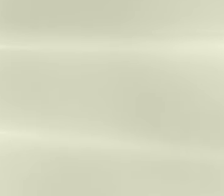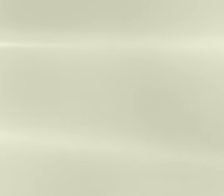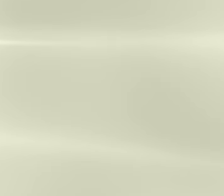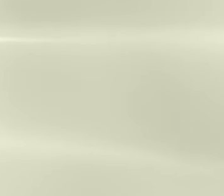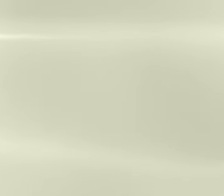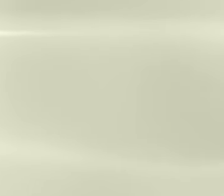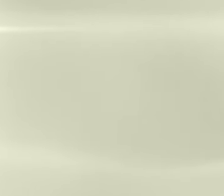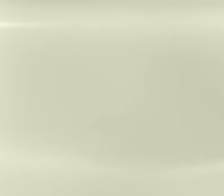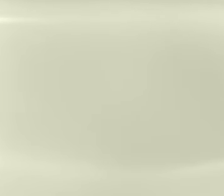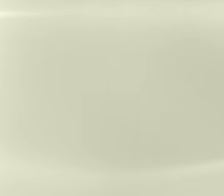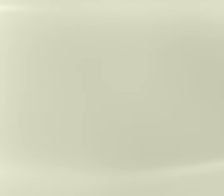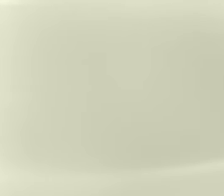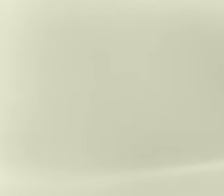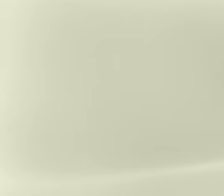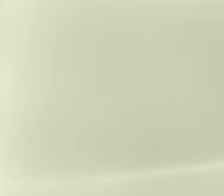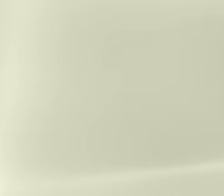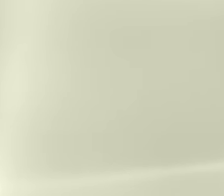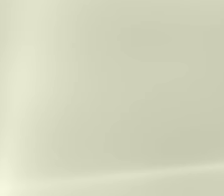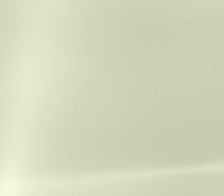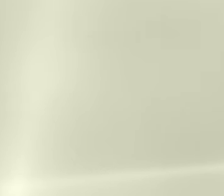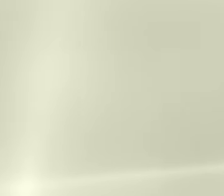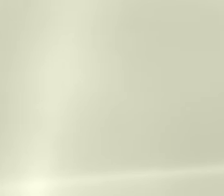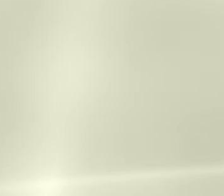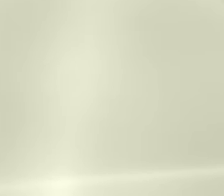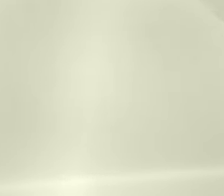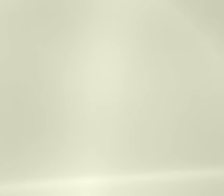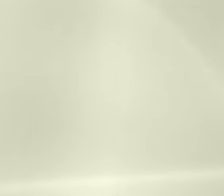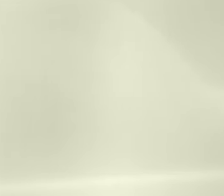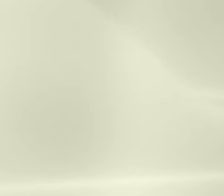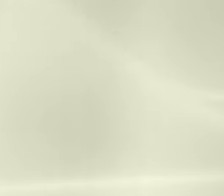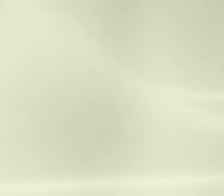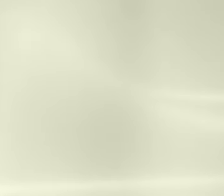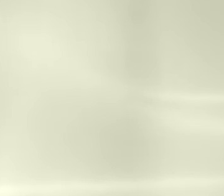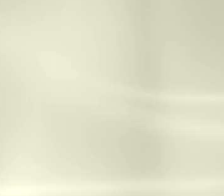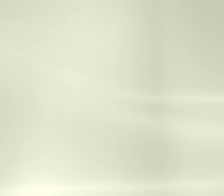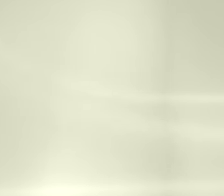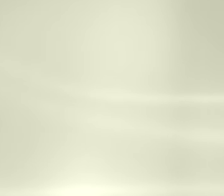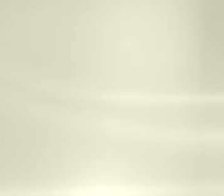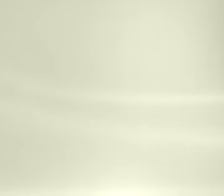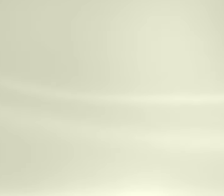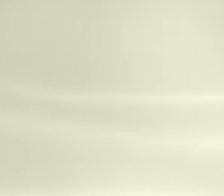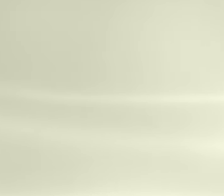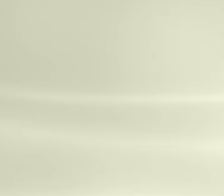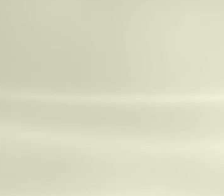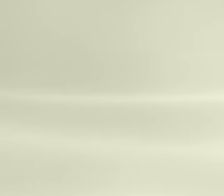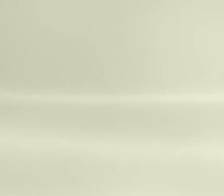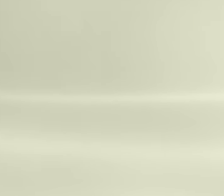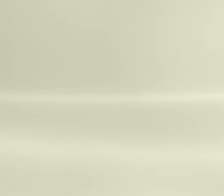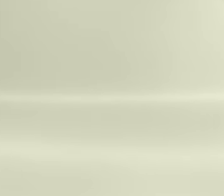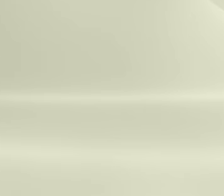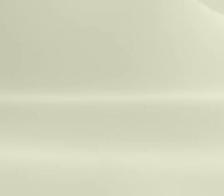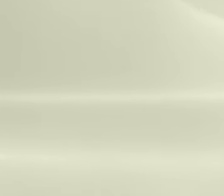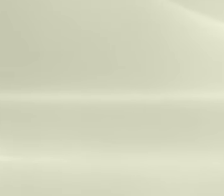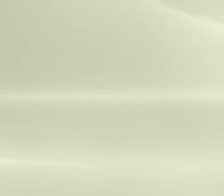Képviselő testület 21 egyhangban úgy dönt, hogy tudomásul veszé budapesti közmélek non-profit ZRT FKF